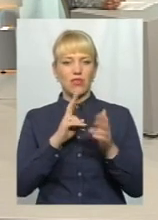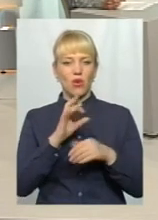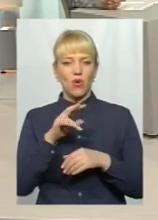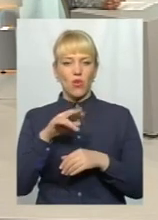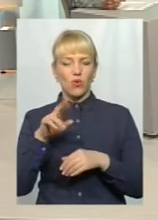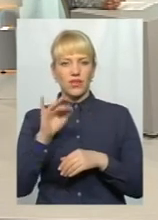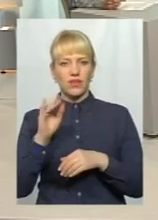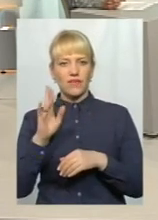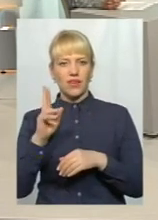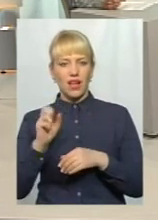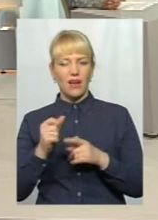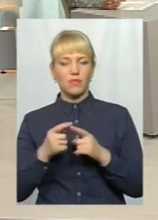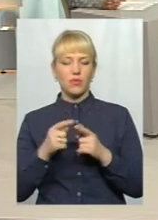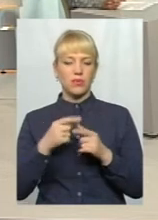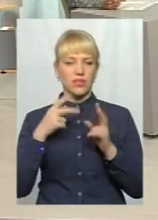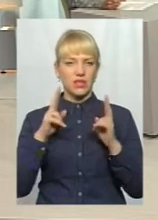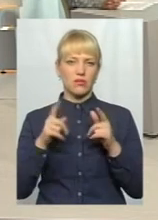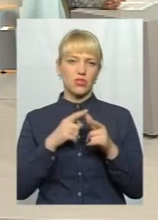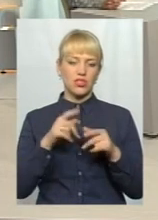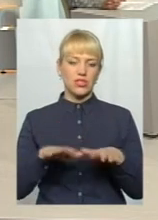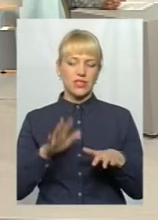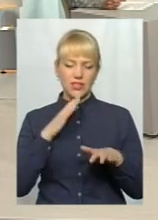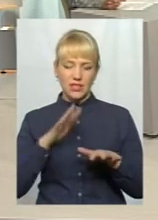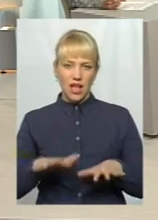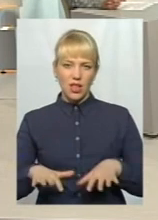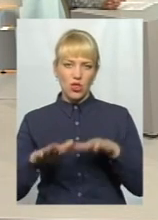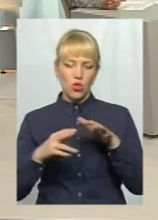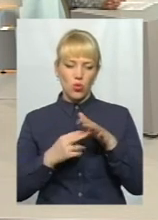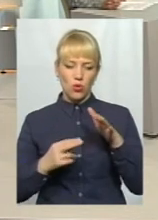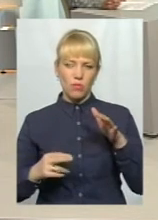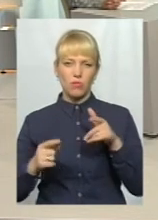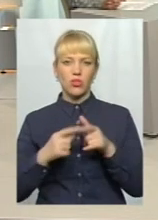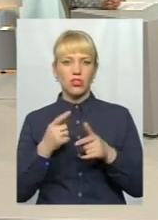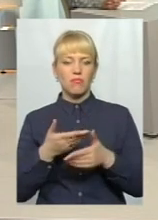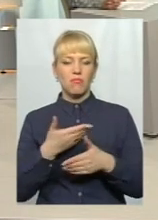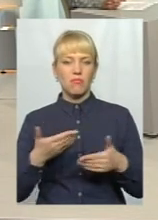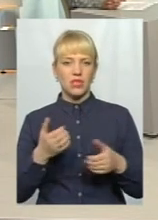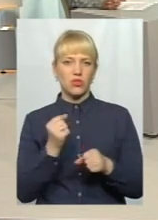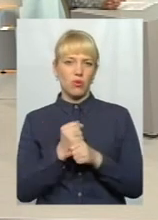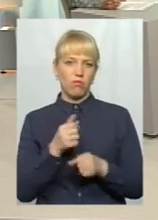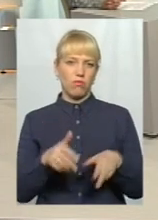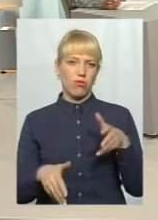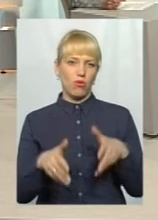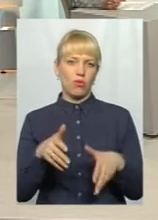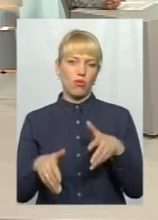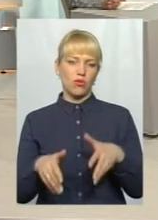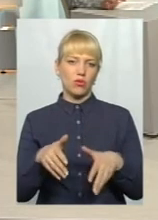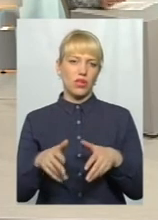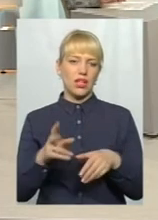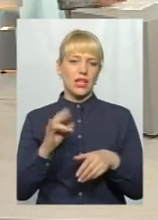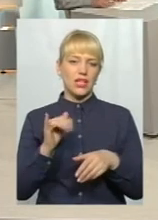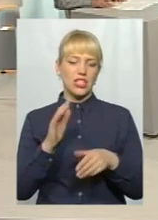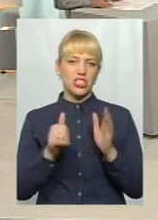тут вже не знаємо, чи ми засупимо, чи ми лишимося дійсно в болоті на Мілені. Щіле щось старше і стануть, бо не буде цим